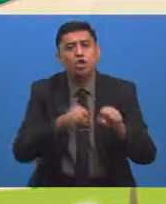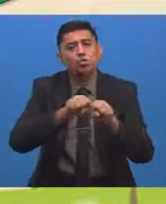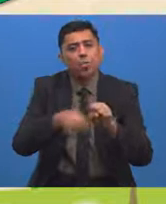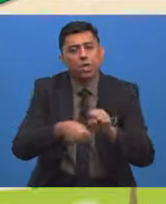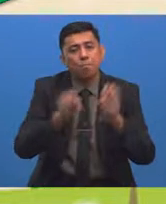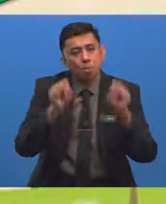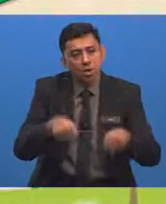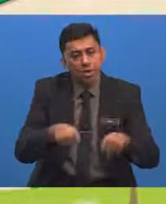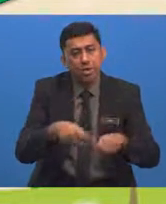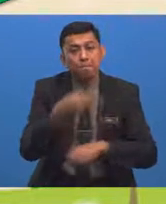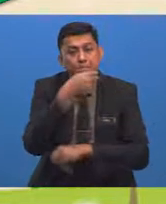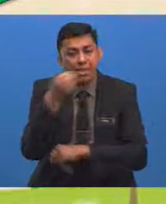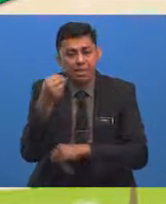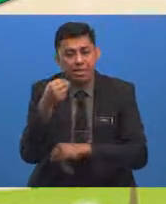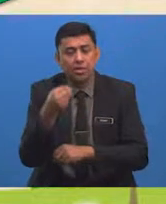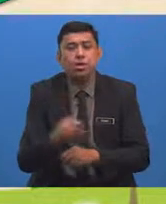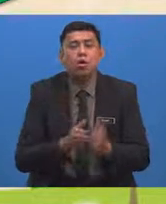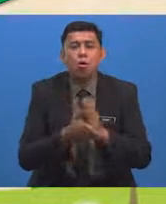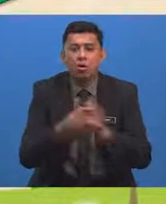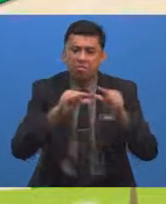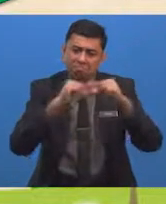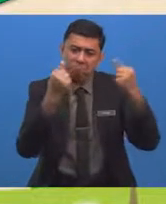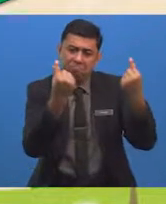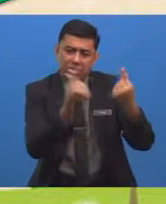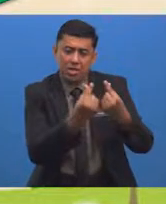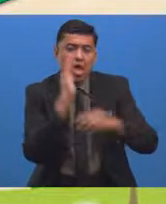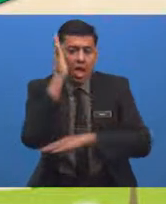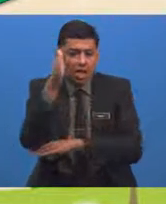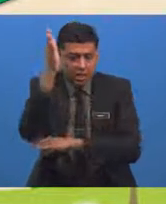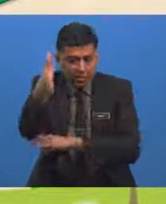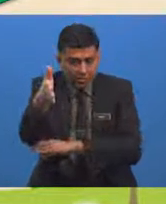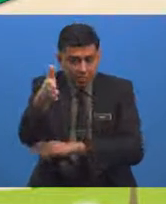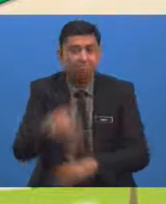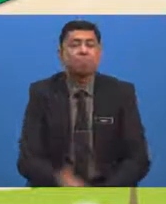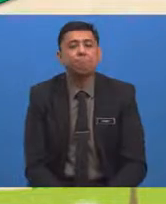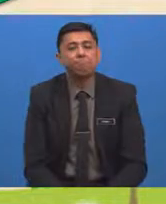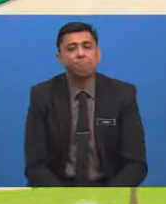Ianya Boleh dinikmati Oleh Generasi Akan Datang